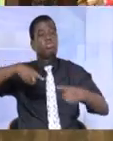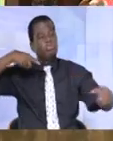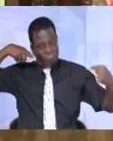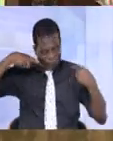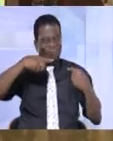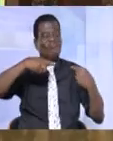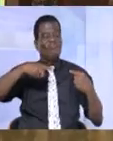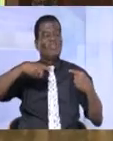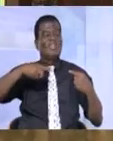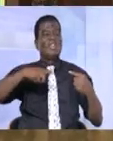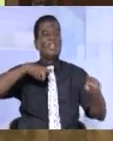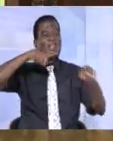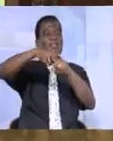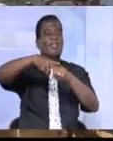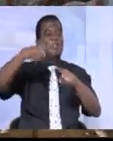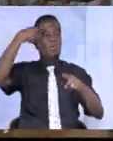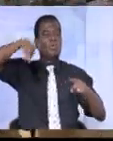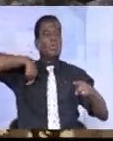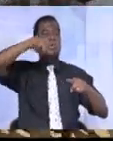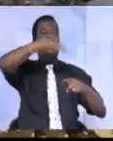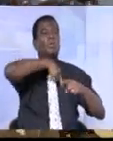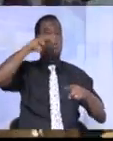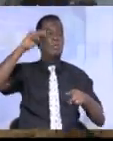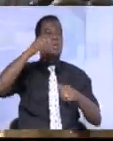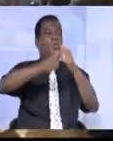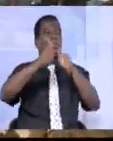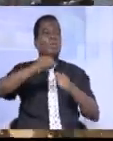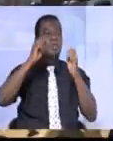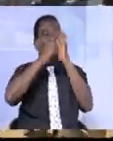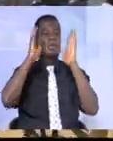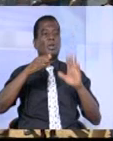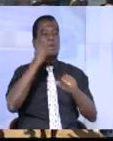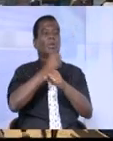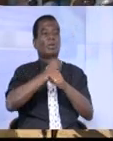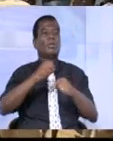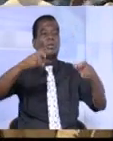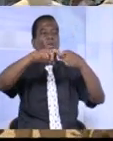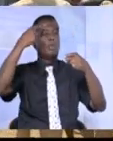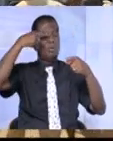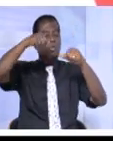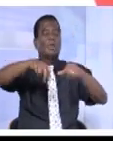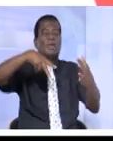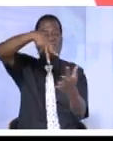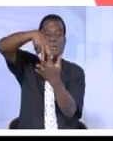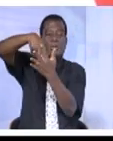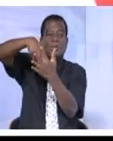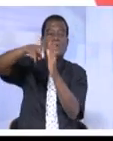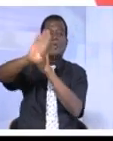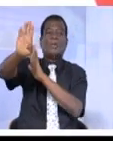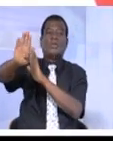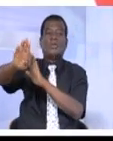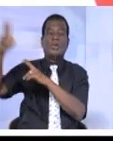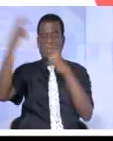les défis qui sont les nôtres. Un message auquel élèves comme travailleurs sont attachés pour rester debout face au